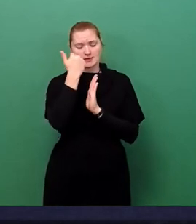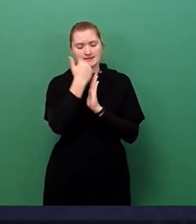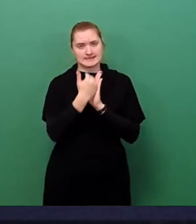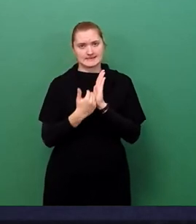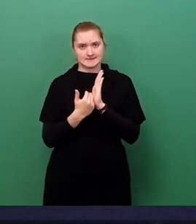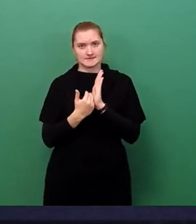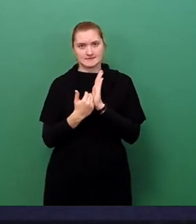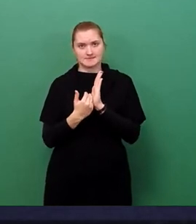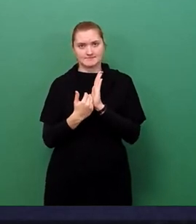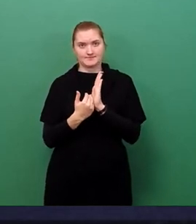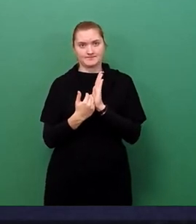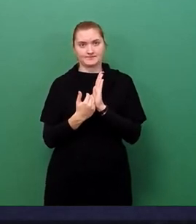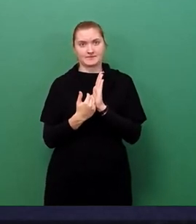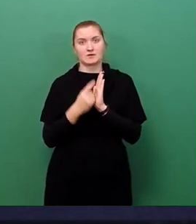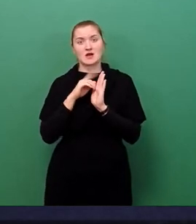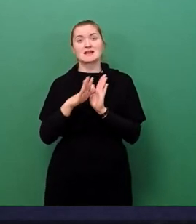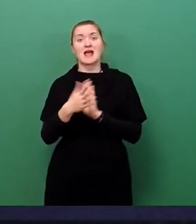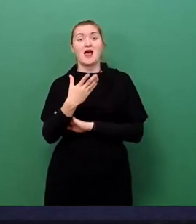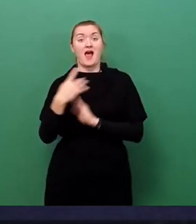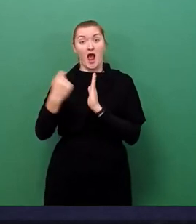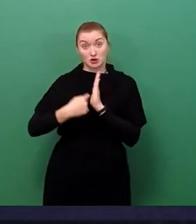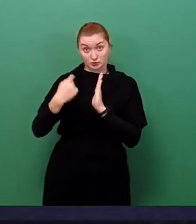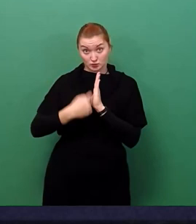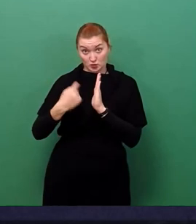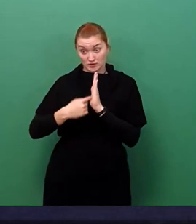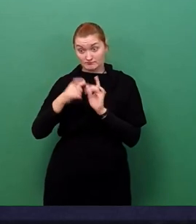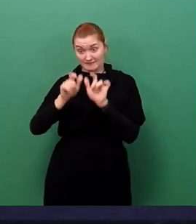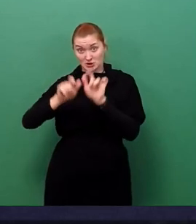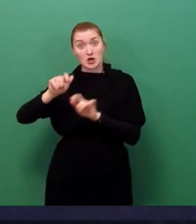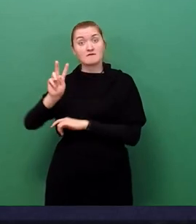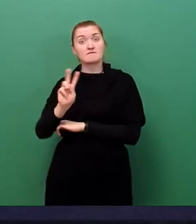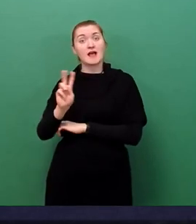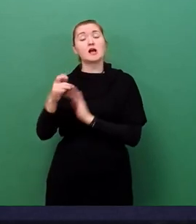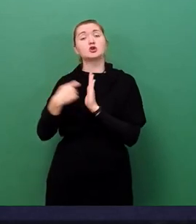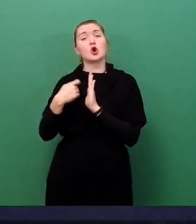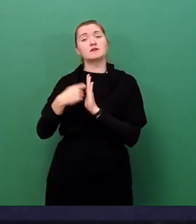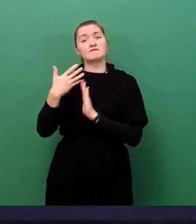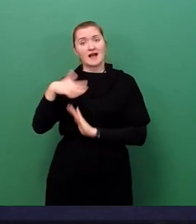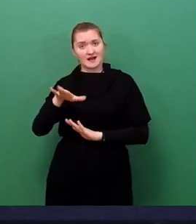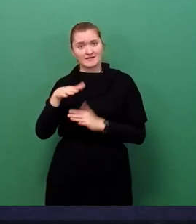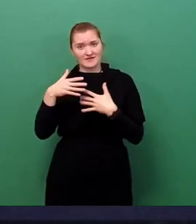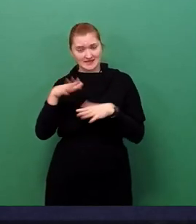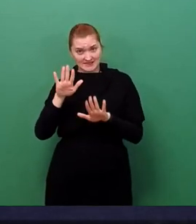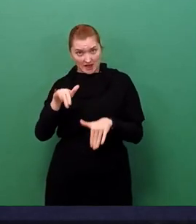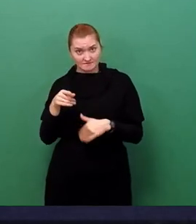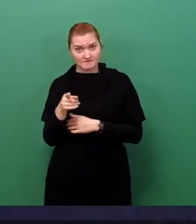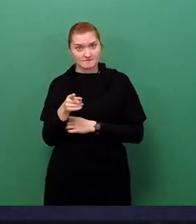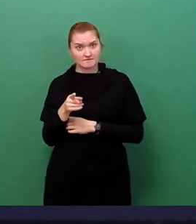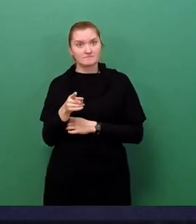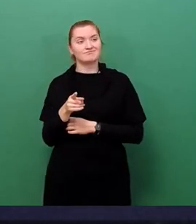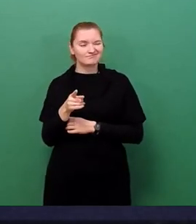anspruchsberechtigten Personenkreises für kostenfreie Testungen wird durchaus kontrovers